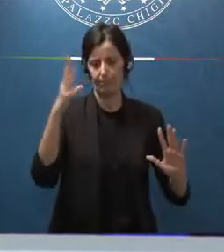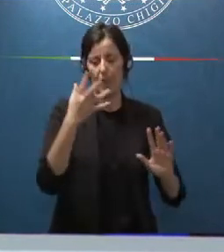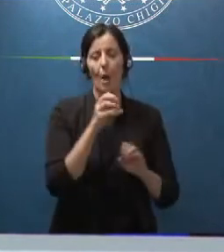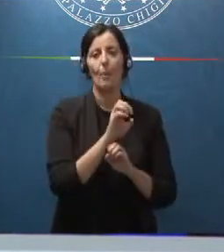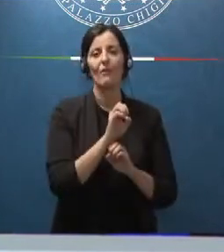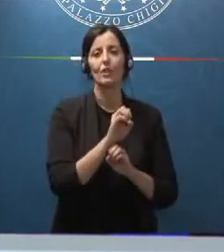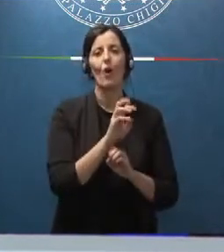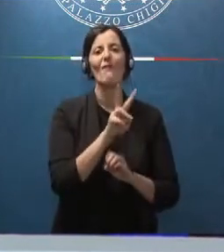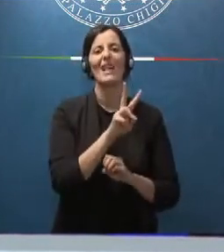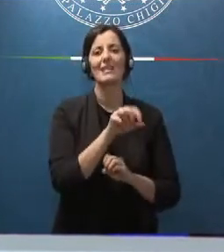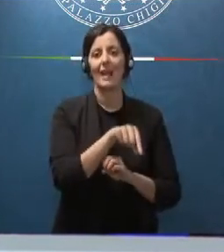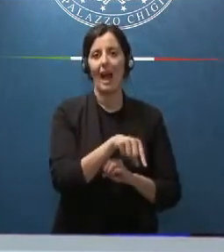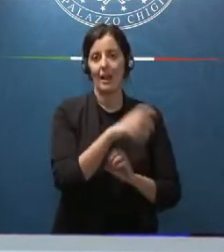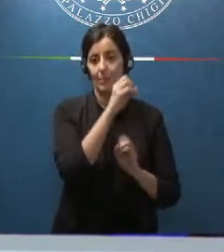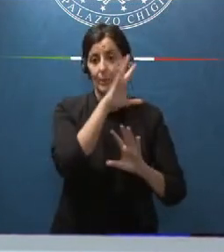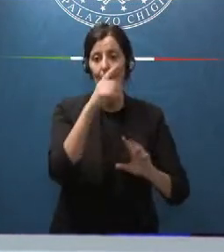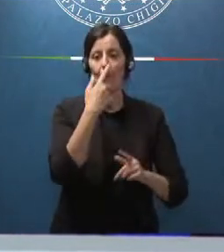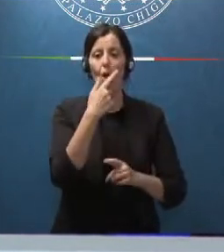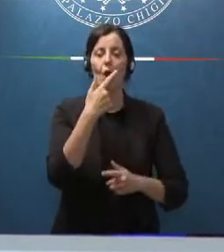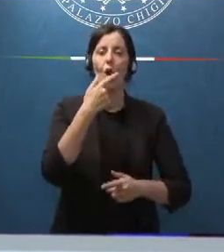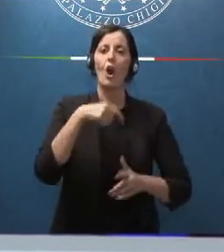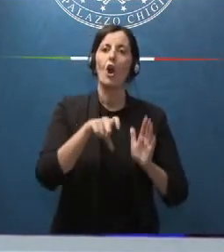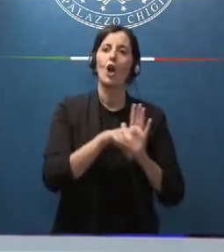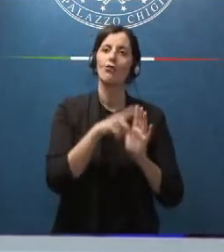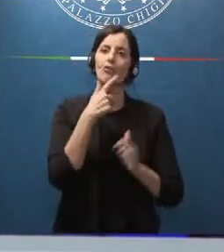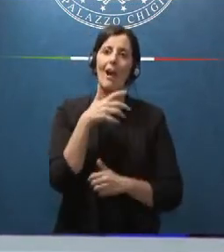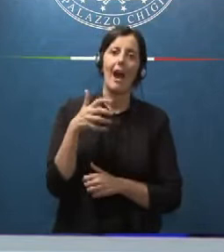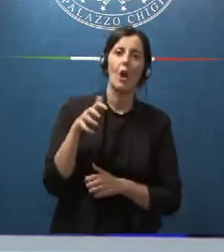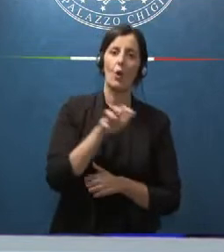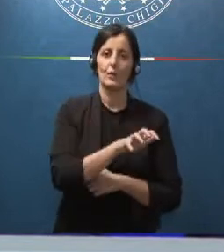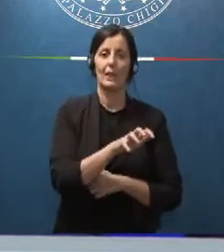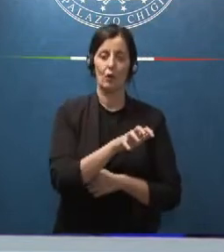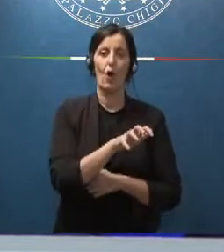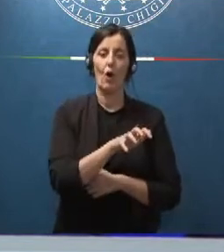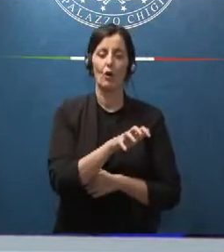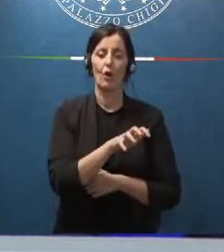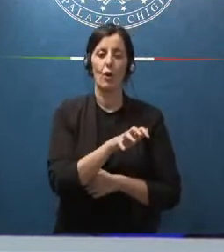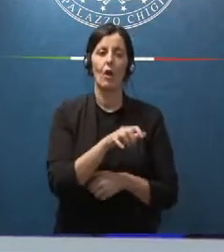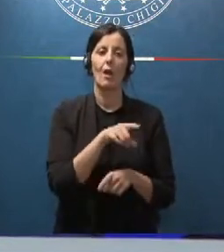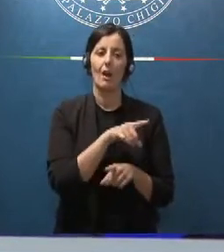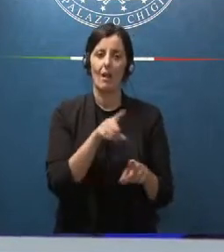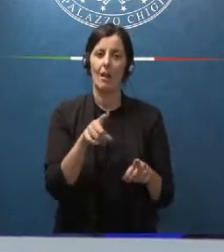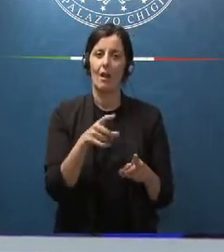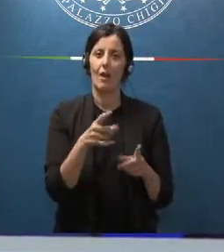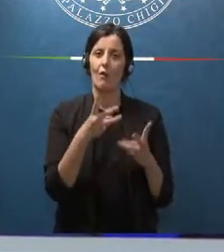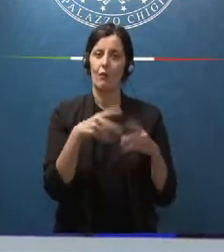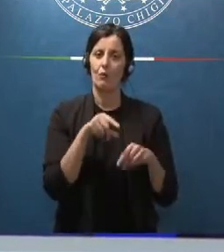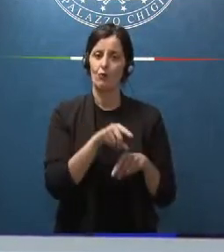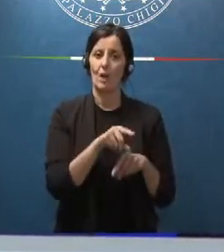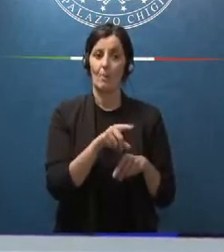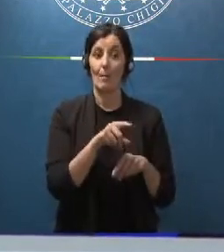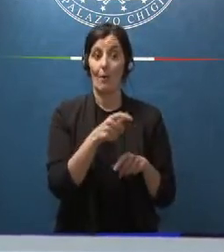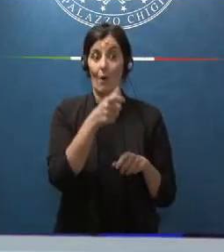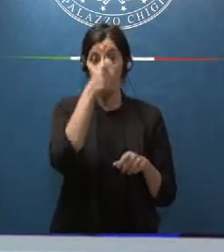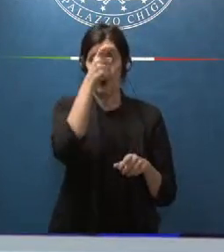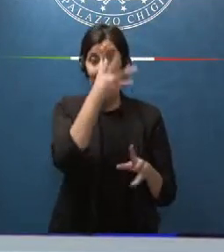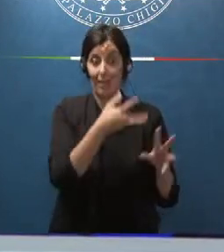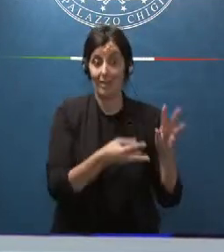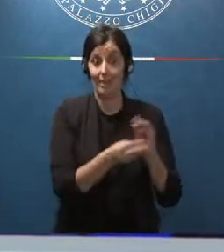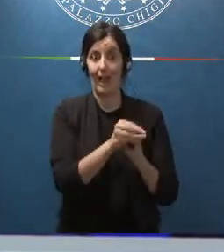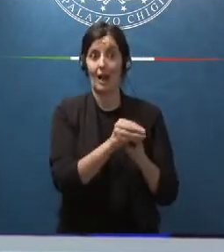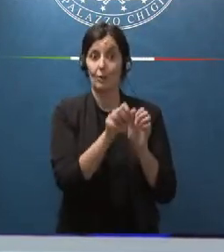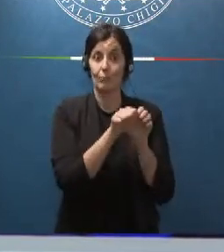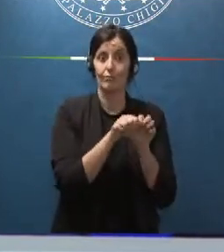Vassalli ripeto il codice accusatorio cosiddetto la perimeso funziona nei paesi dove è nato e dove prospera